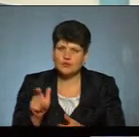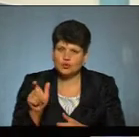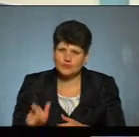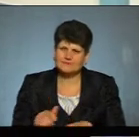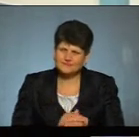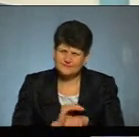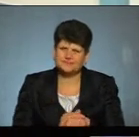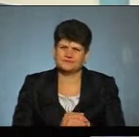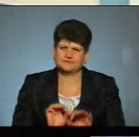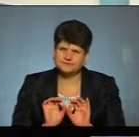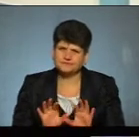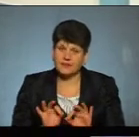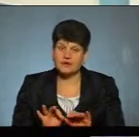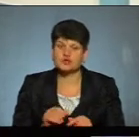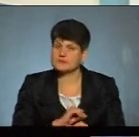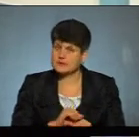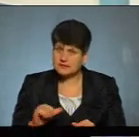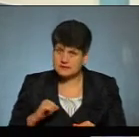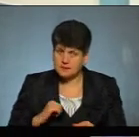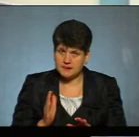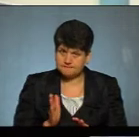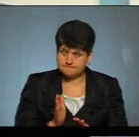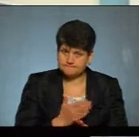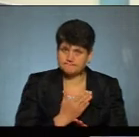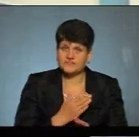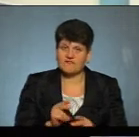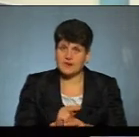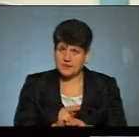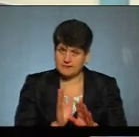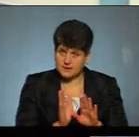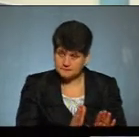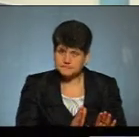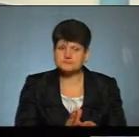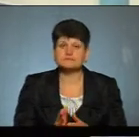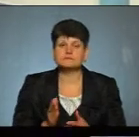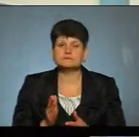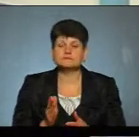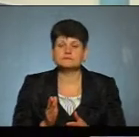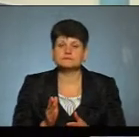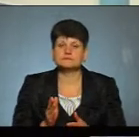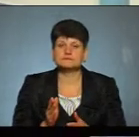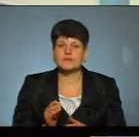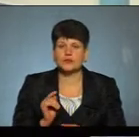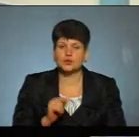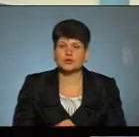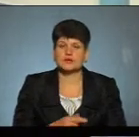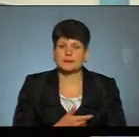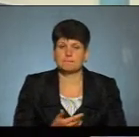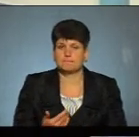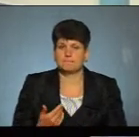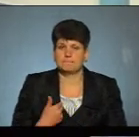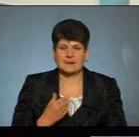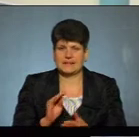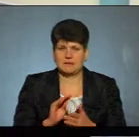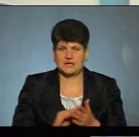це порушення, значить, усуває, самоусуває, тоді ми не